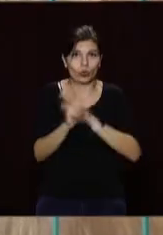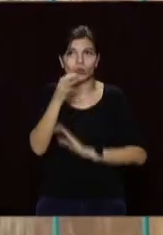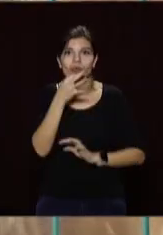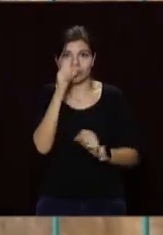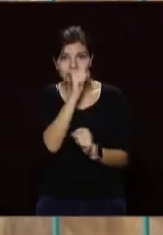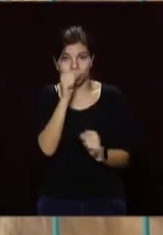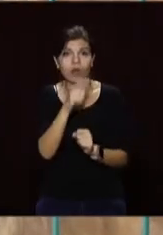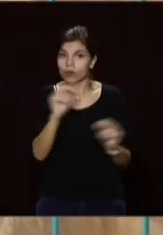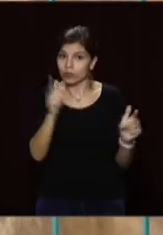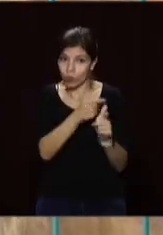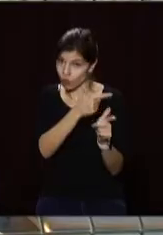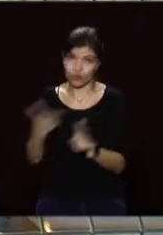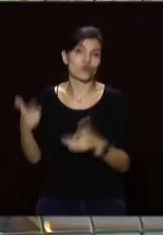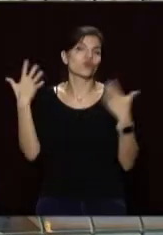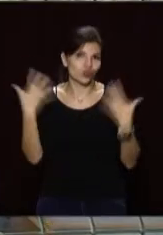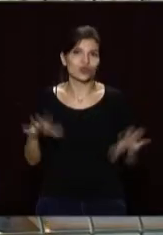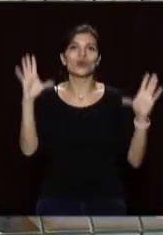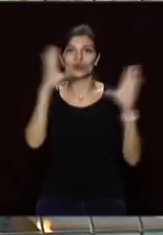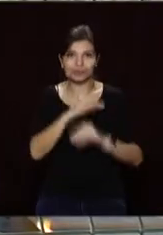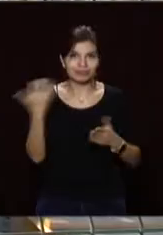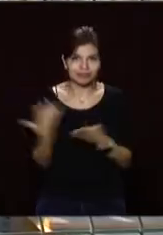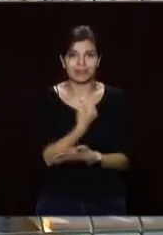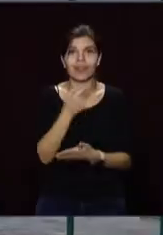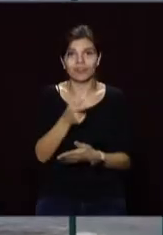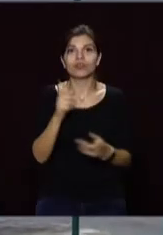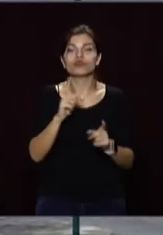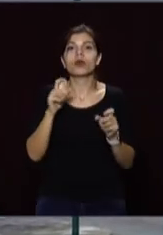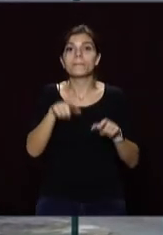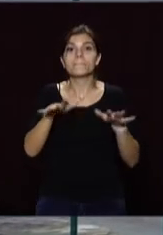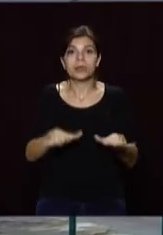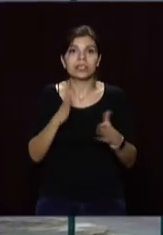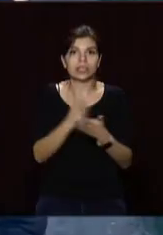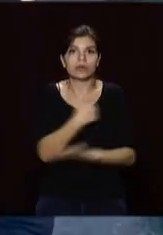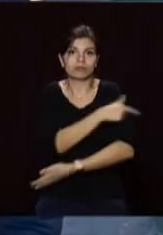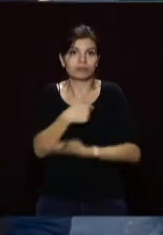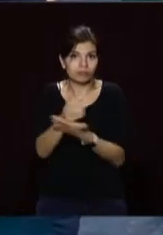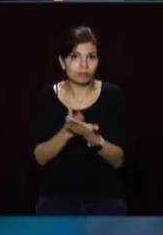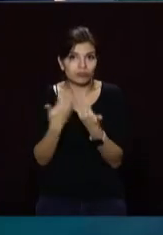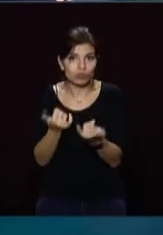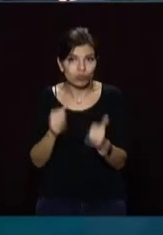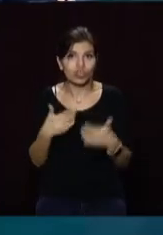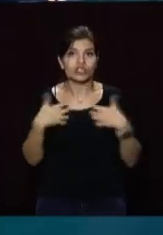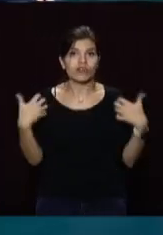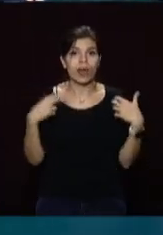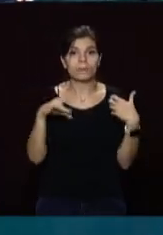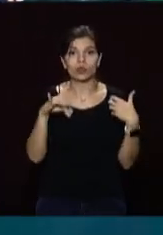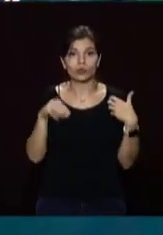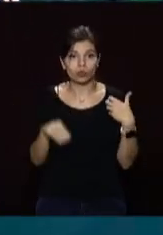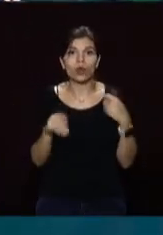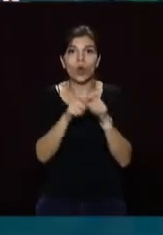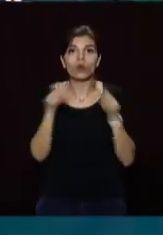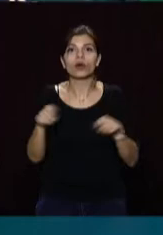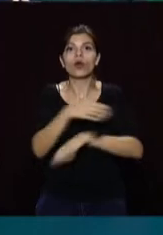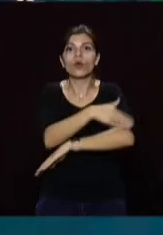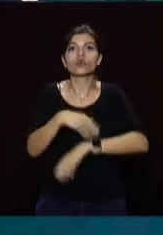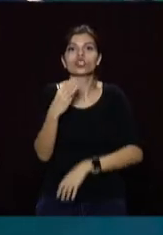На території є все необхідне для отримання тварин та надання необхідної медичної допомоги. Ми відкрили приют для животных, відкрили його